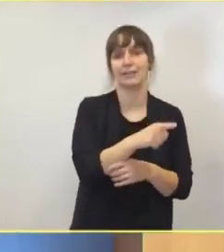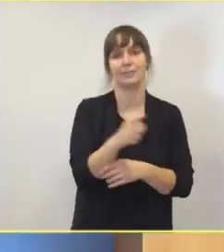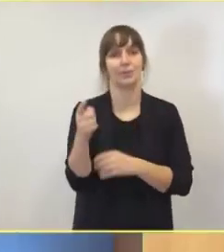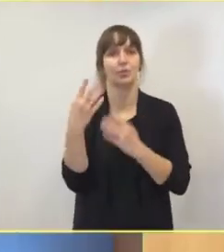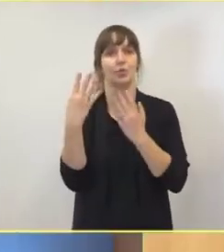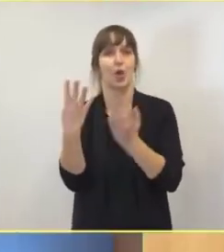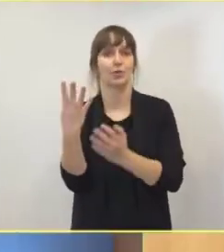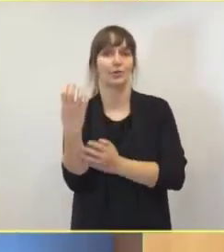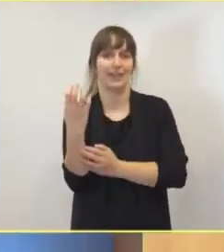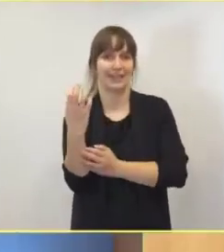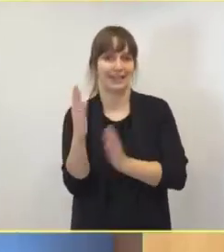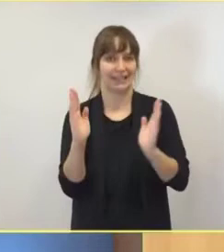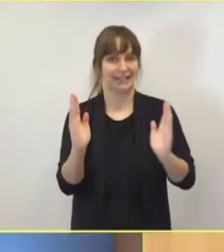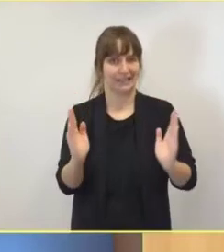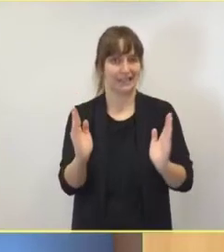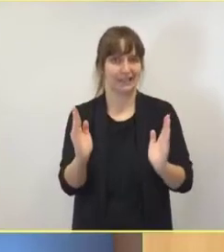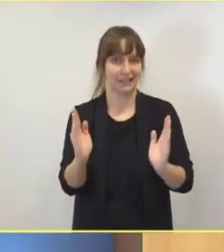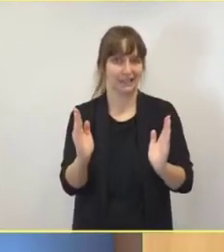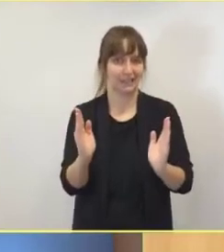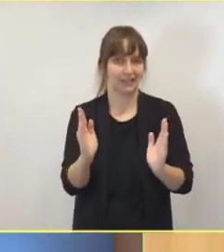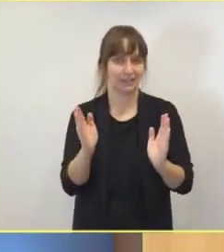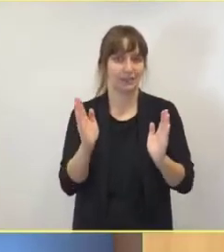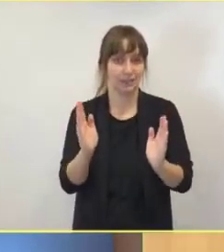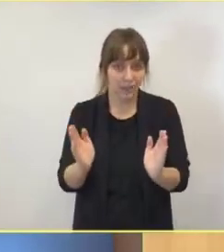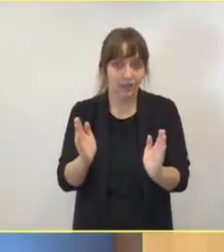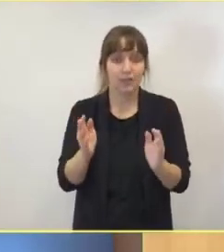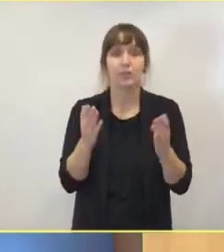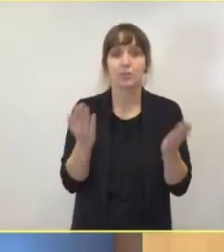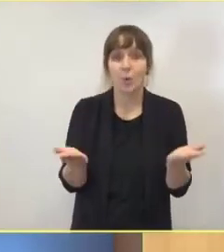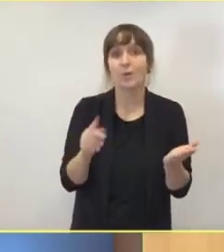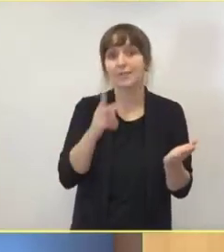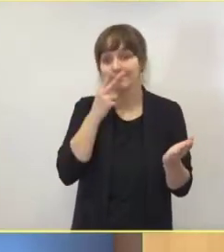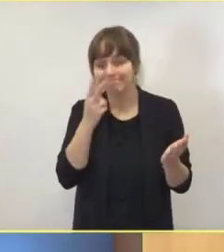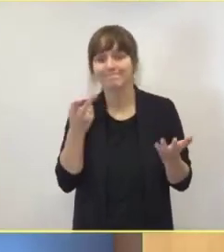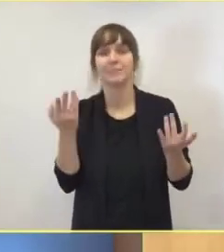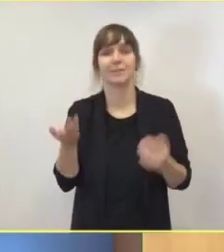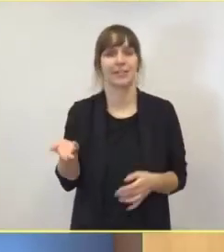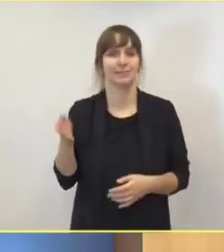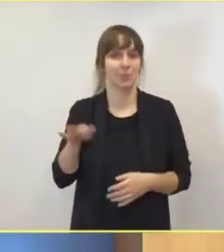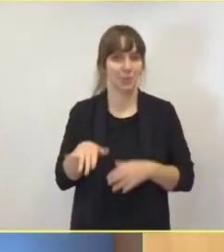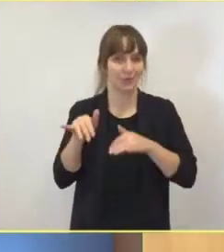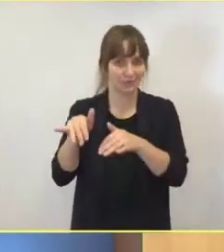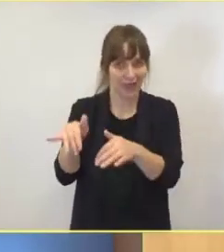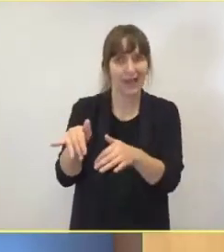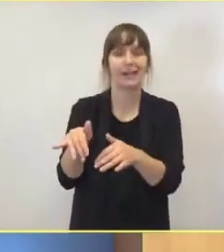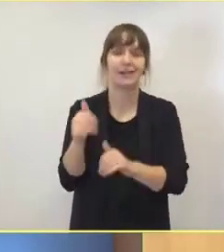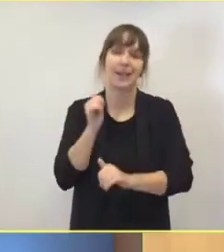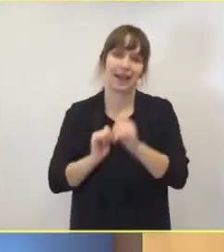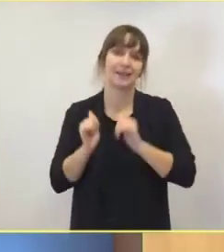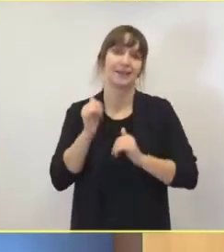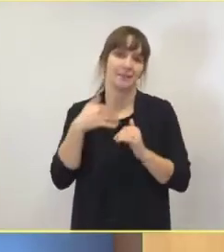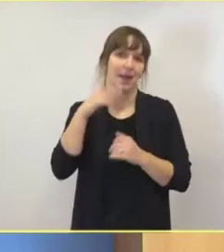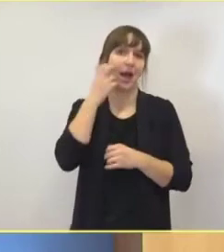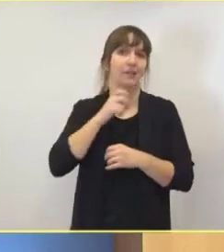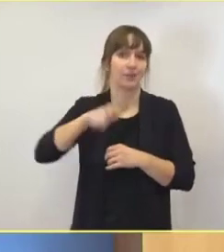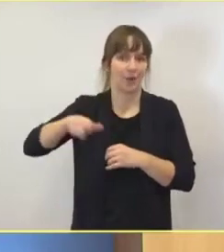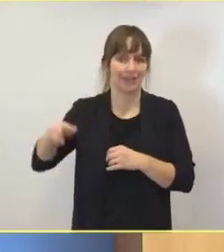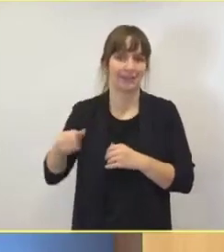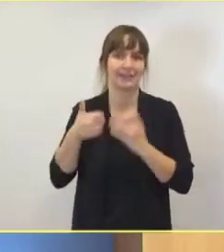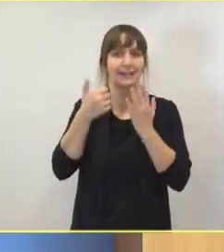Und die andere Seite der Medaille ist die Todesfälle, sind leider bei den Älteren, nämlich bei den über 60-Jährigen